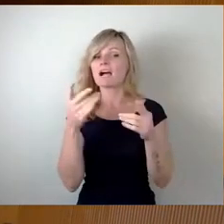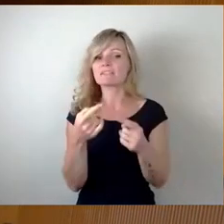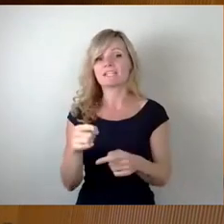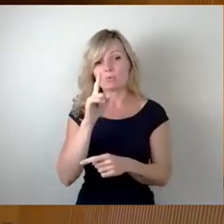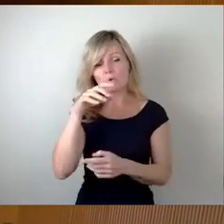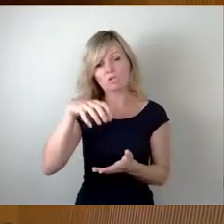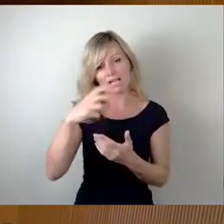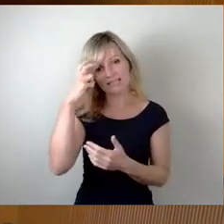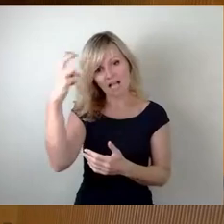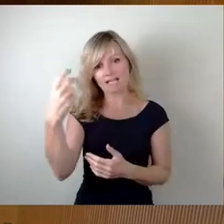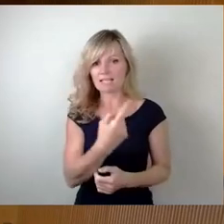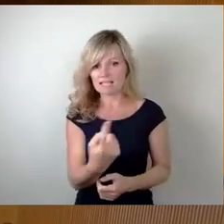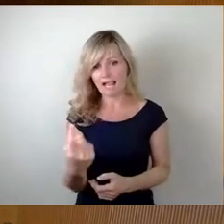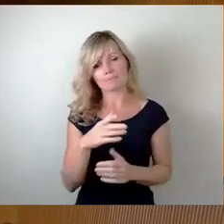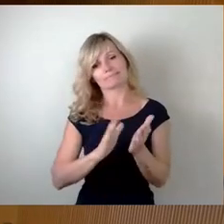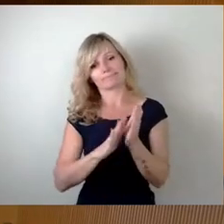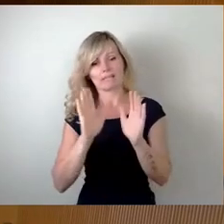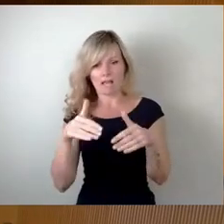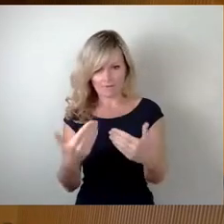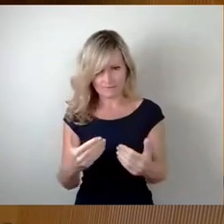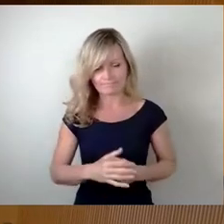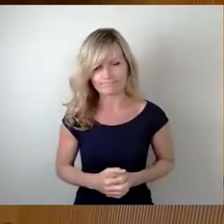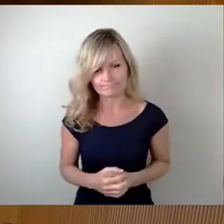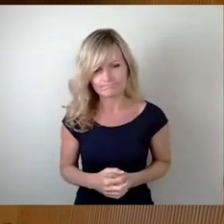Herr Hoffmann, bitte schön, auch Sie haben fünf Minuten Redezeit.